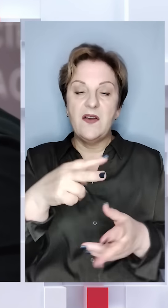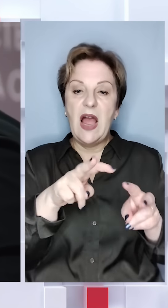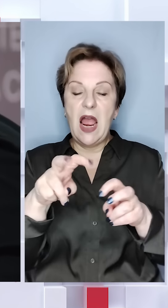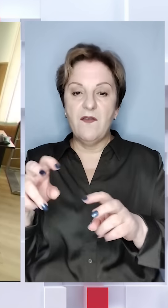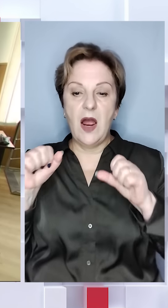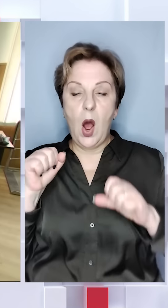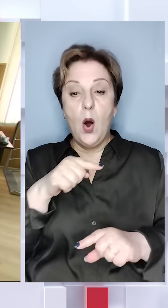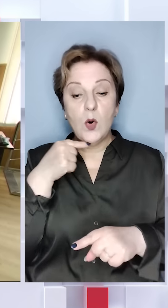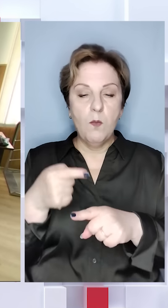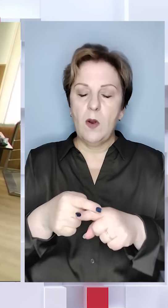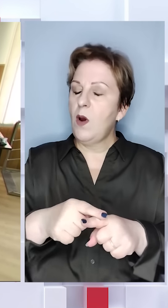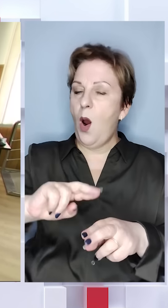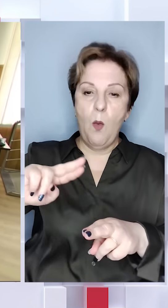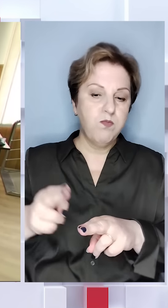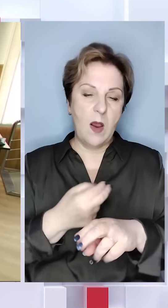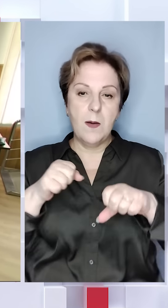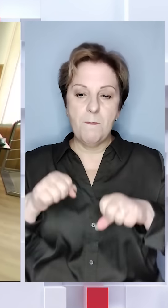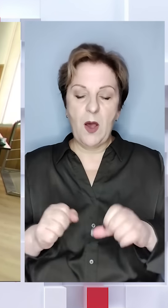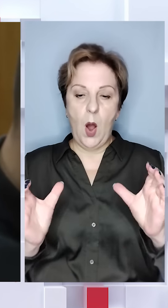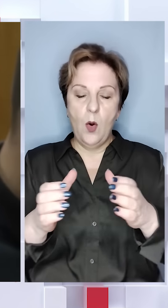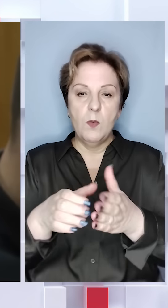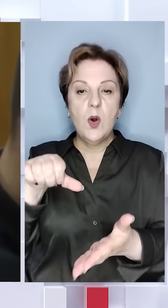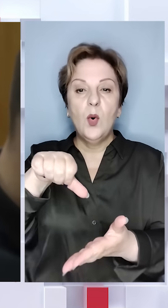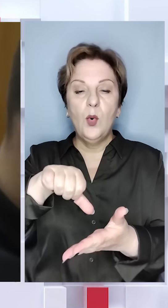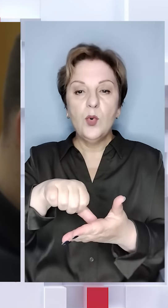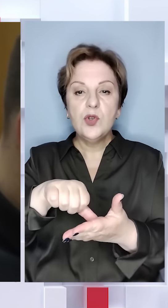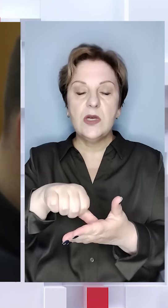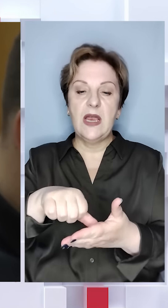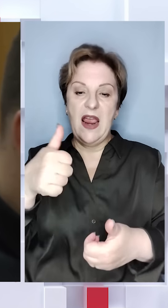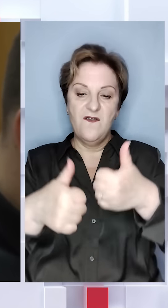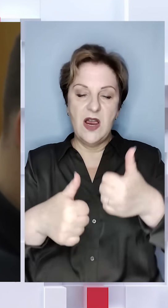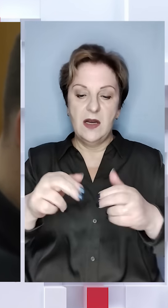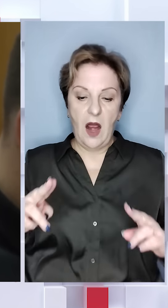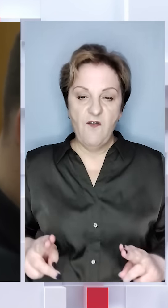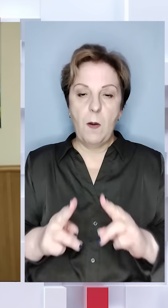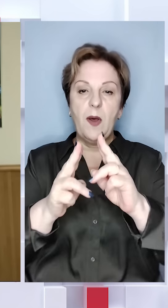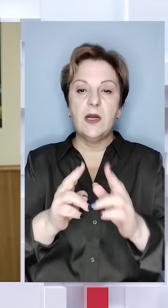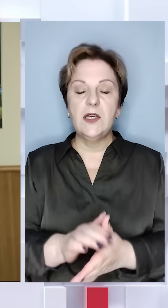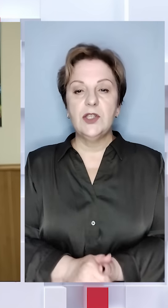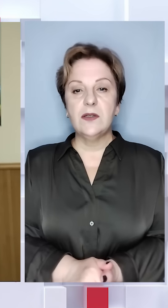спорту, а Росія та Білорусь позбавлені права командної участі в іграх у Парижі.